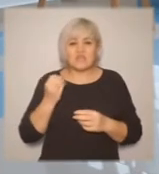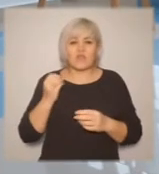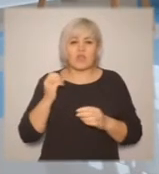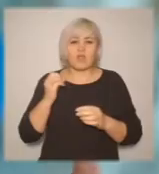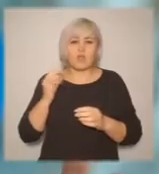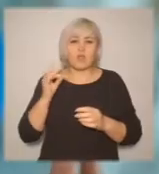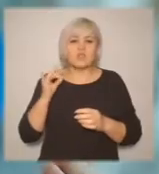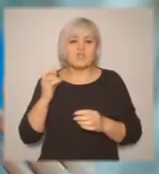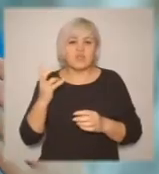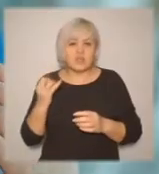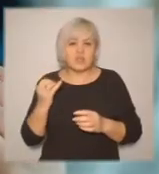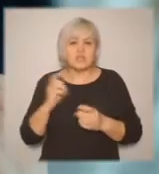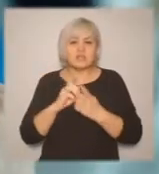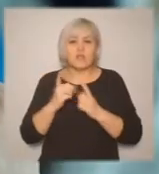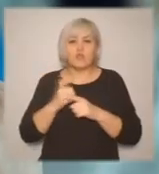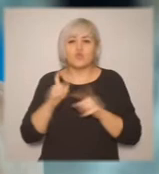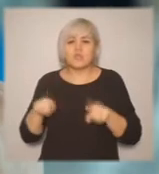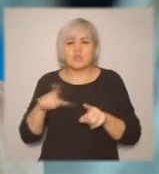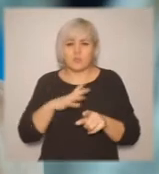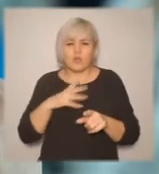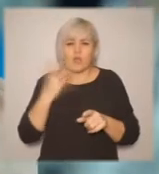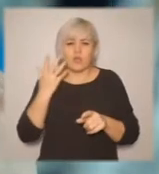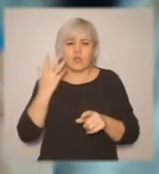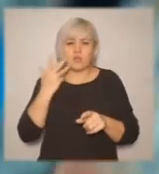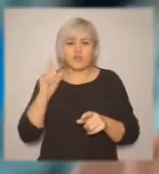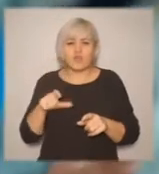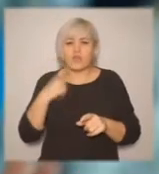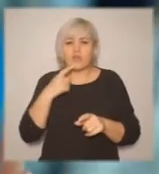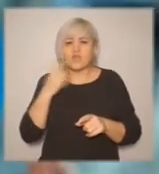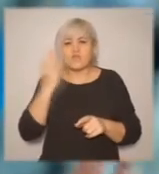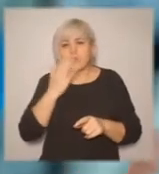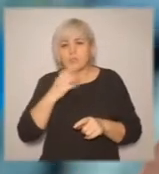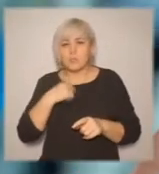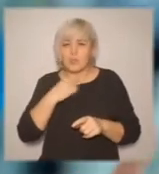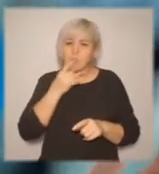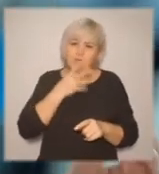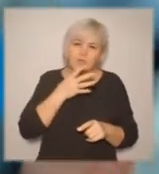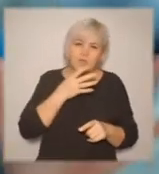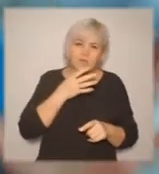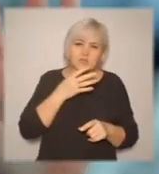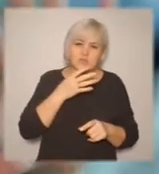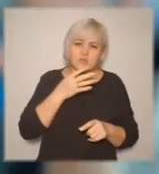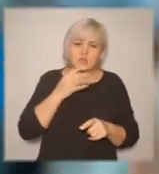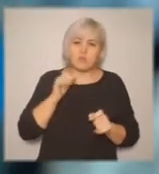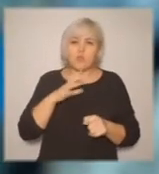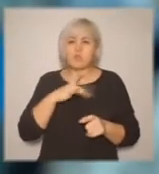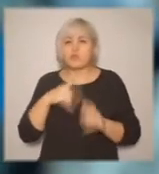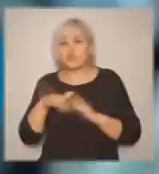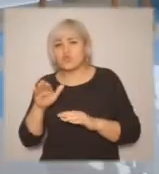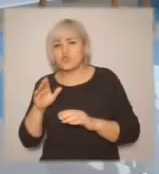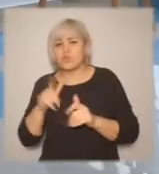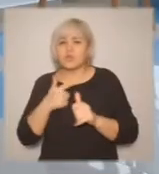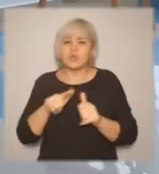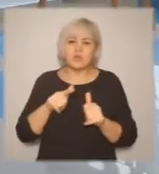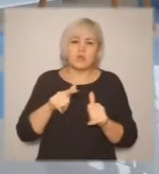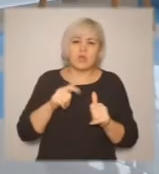тифлокомментатора от того визуального ряда, который я им описываю. Для них это единое произведение